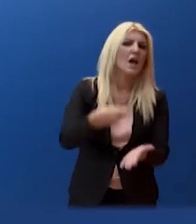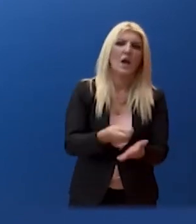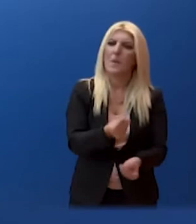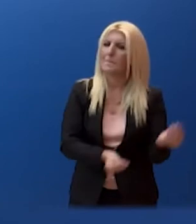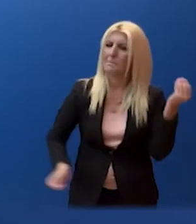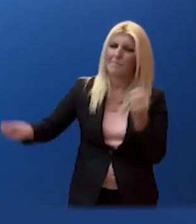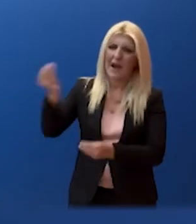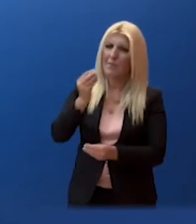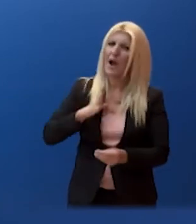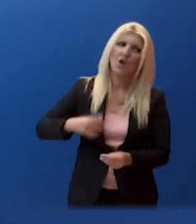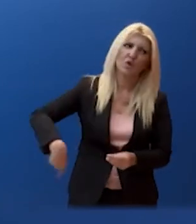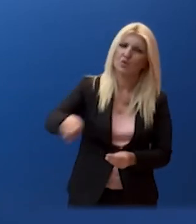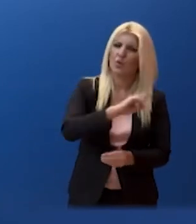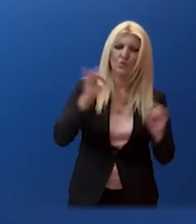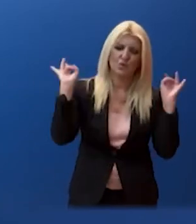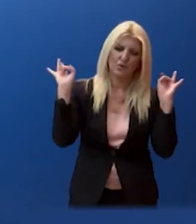τον Έλληνα φορολογούμενο.